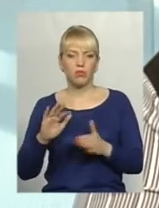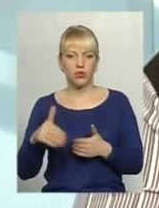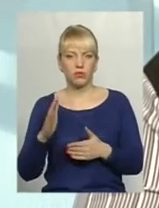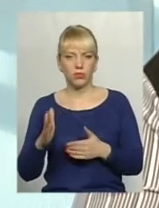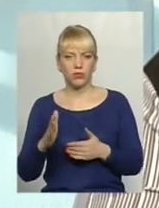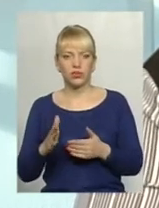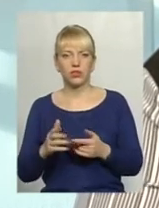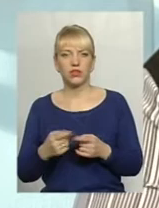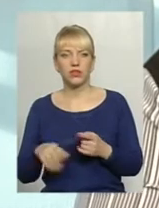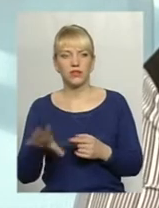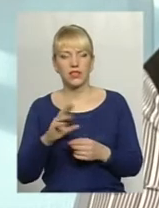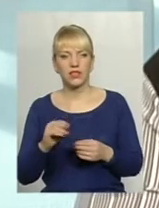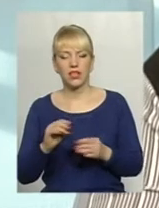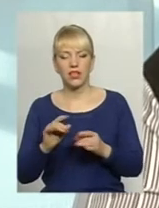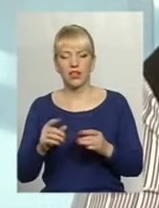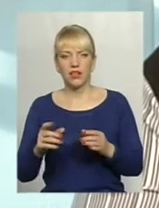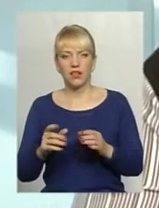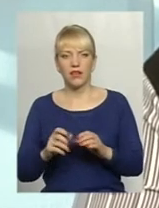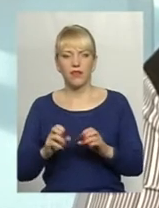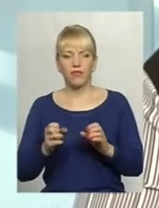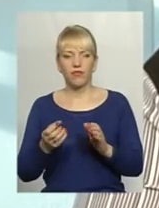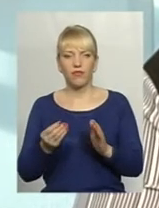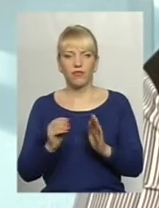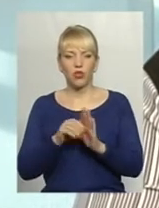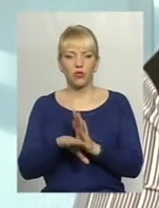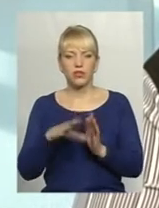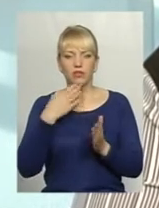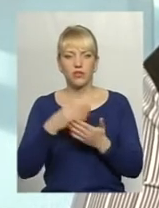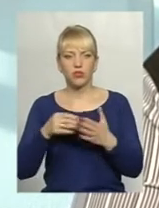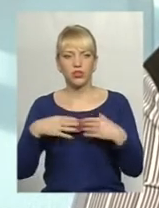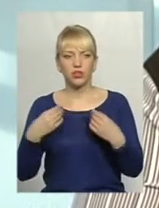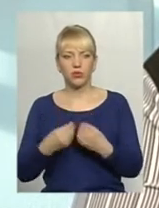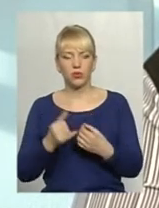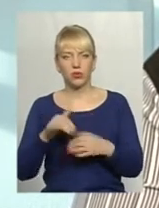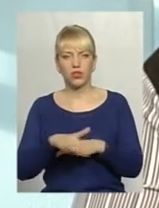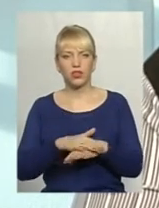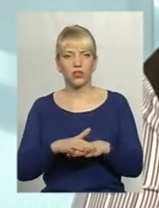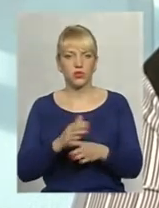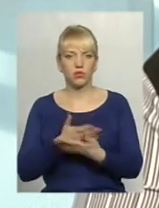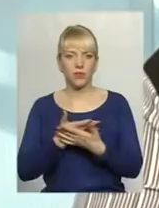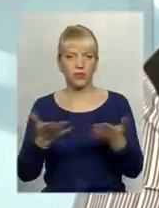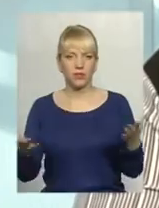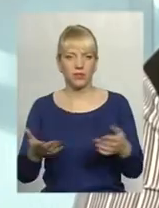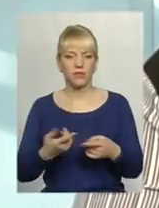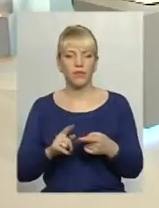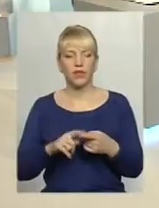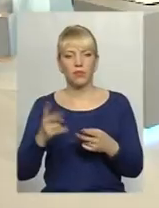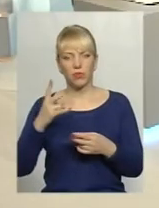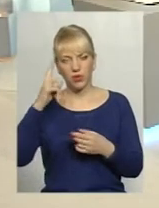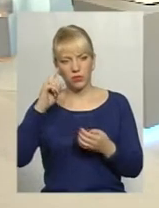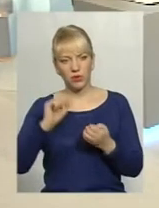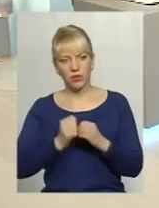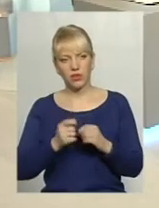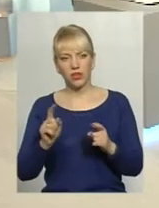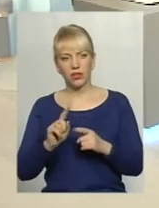виносять це все і в сім'ю, і на суспільство. Ну, і слід пам'ятати, що